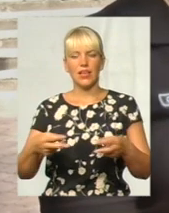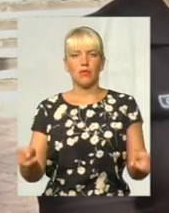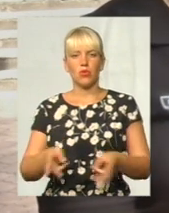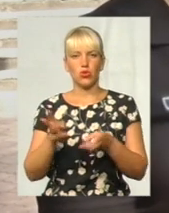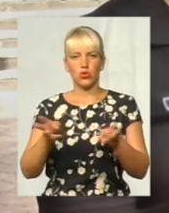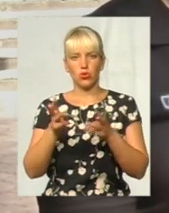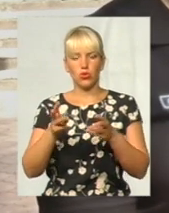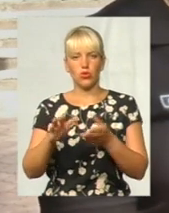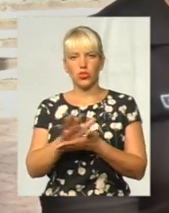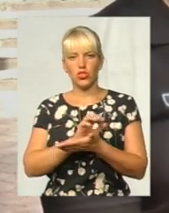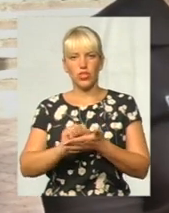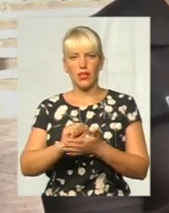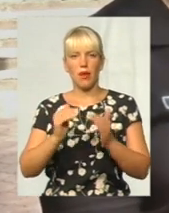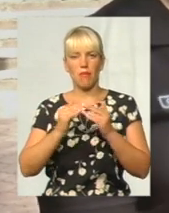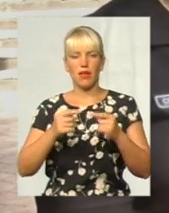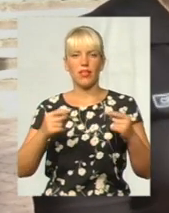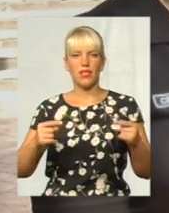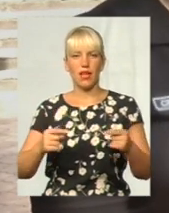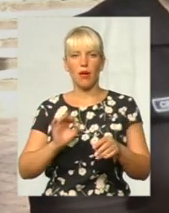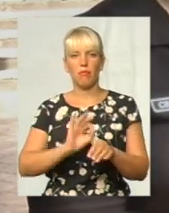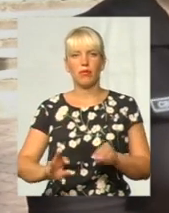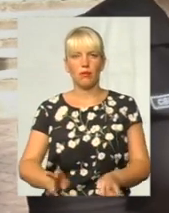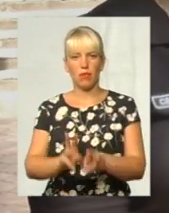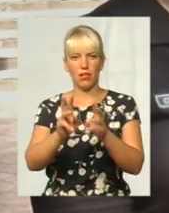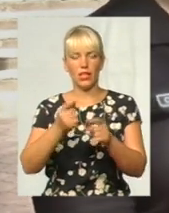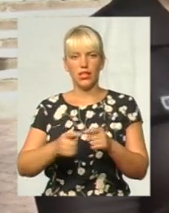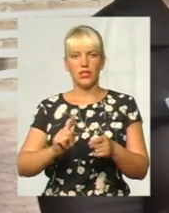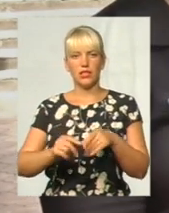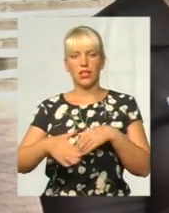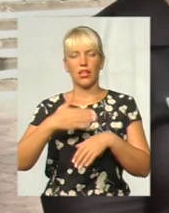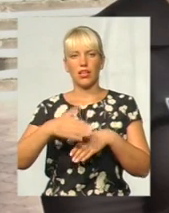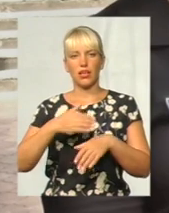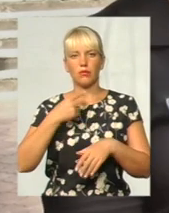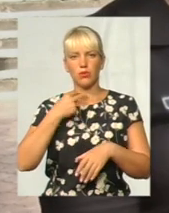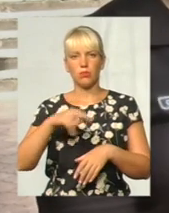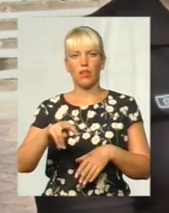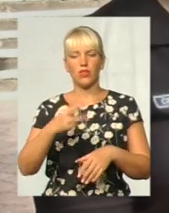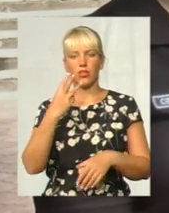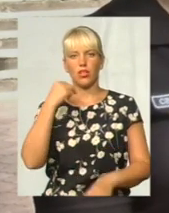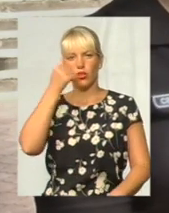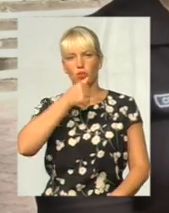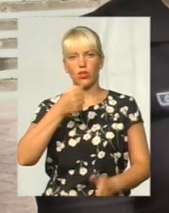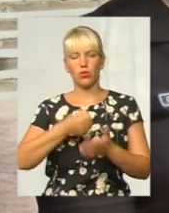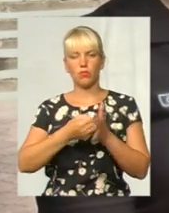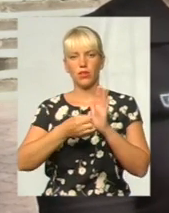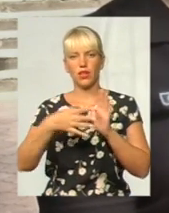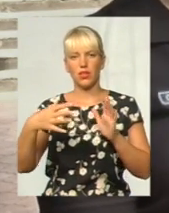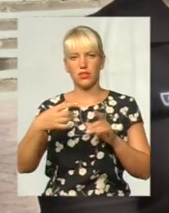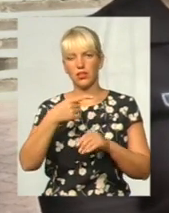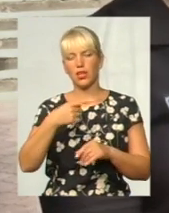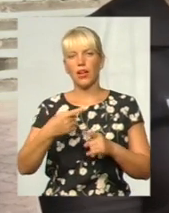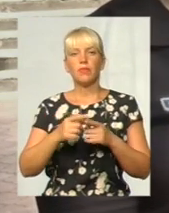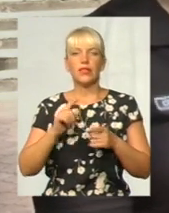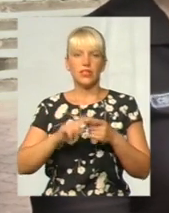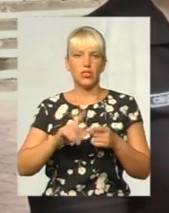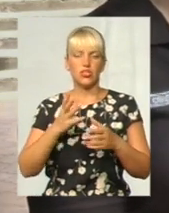майна, вчинене шляхом підпалу, карається позбавленням волі від 3 років до 15. По даному факту